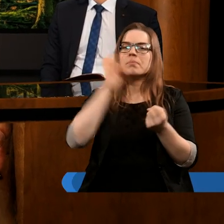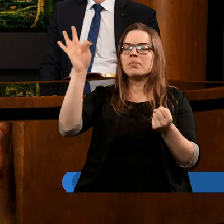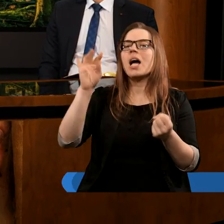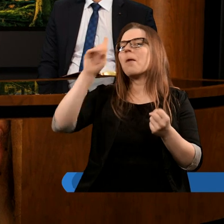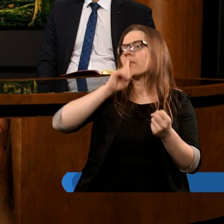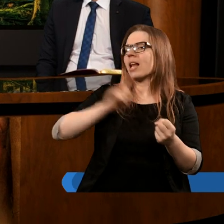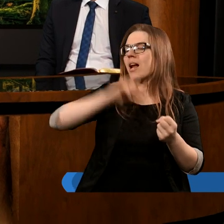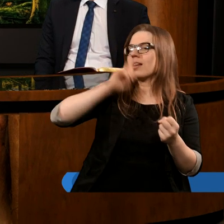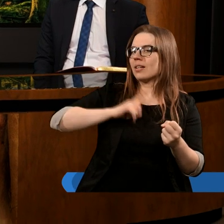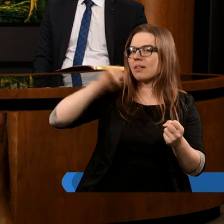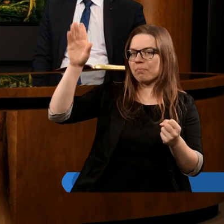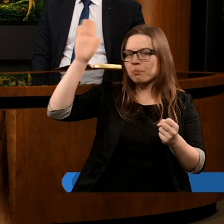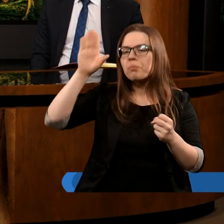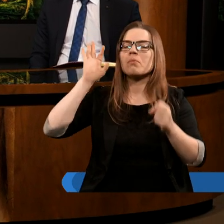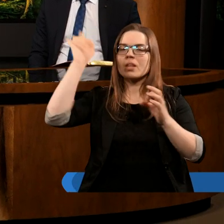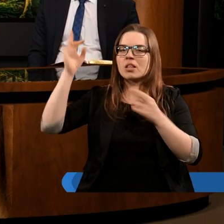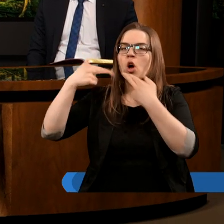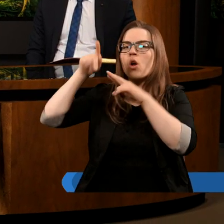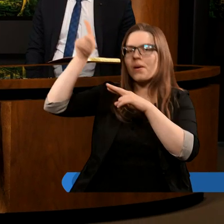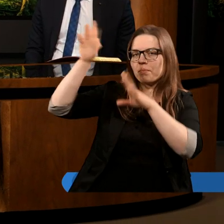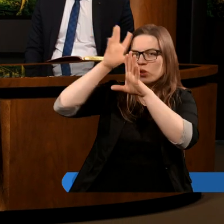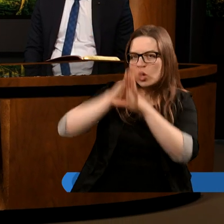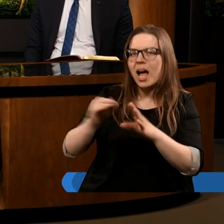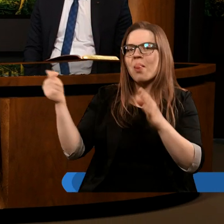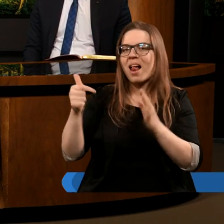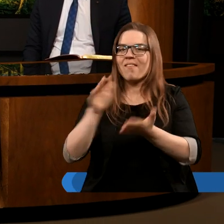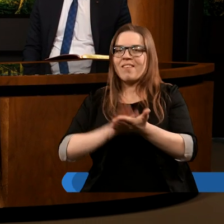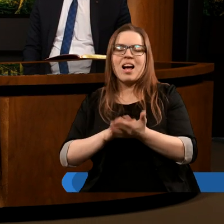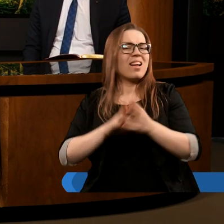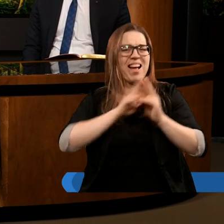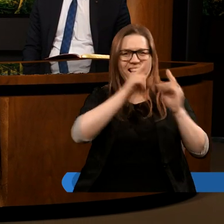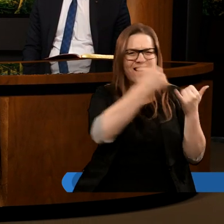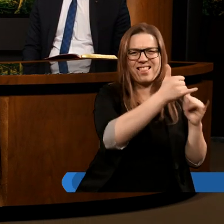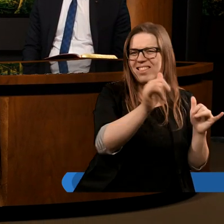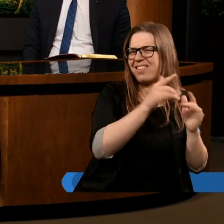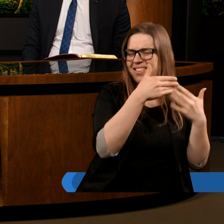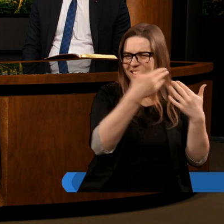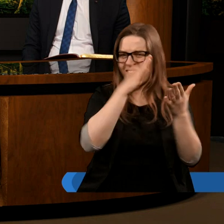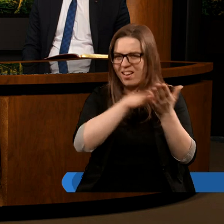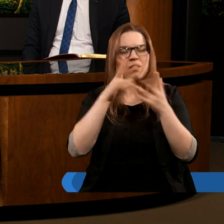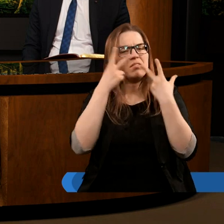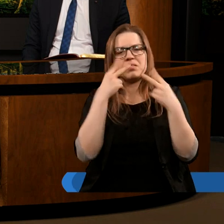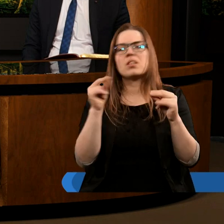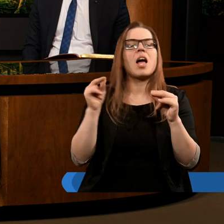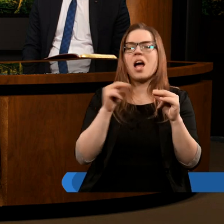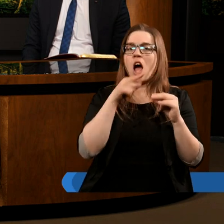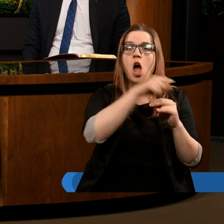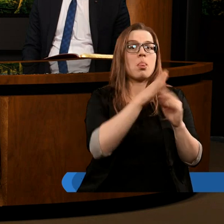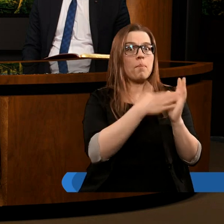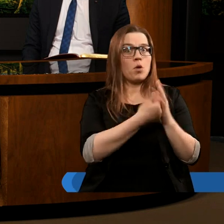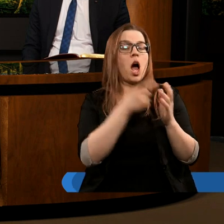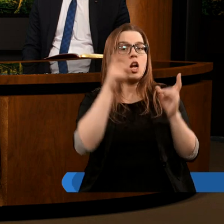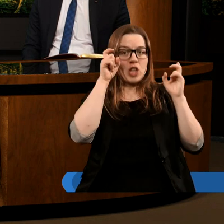zaleca człowiekowi, żeby to Jemu oddać cześć i należną chwałę, a nie nikomu innemu, kto również domaga się, aby